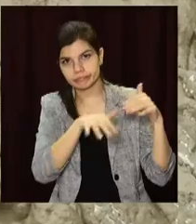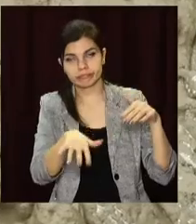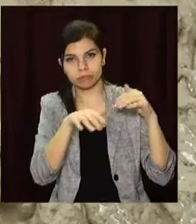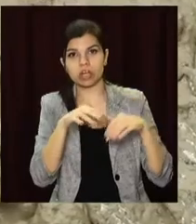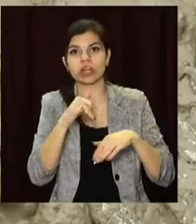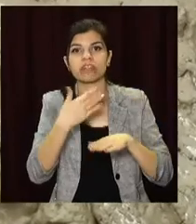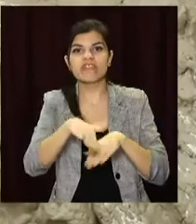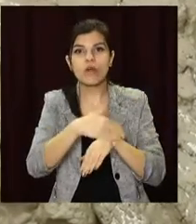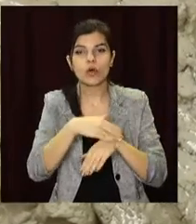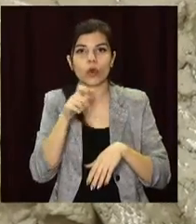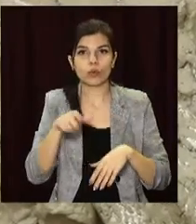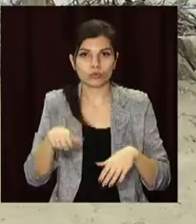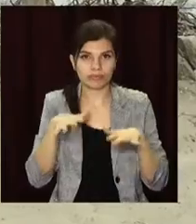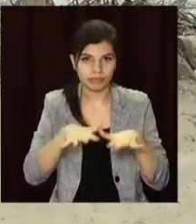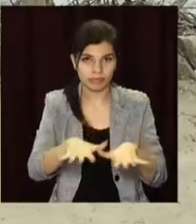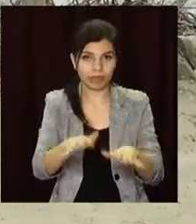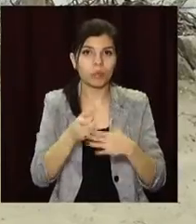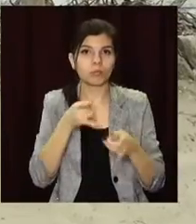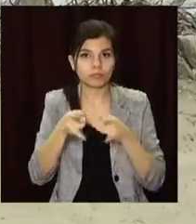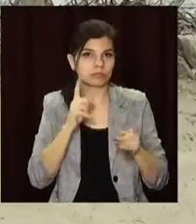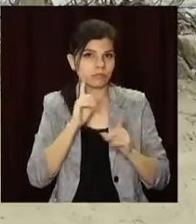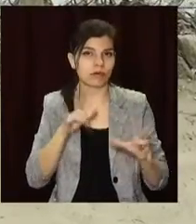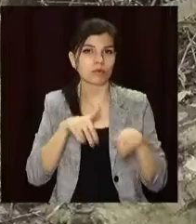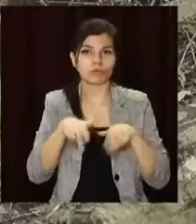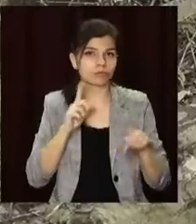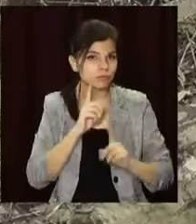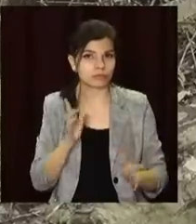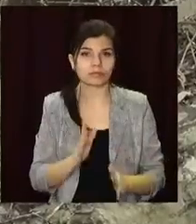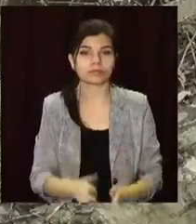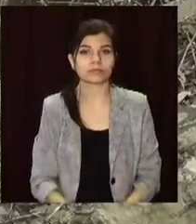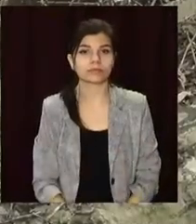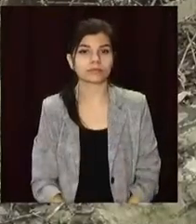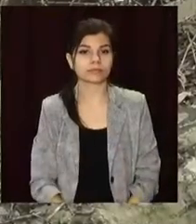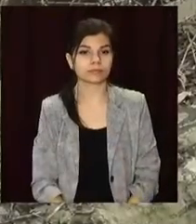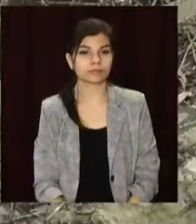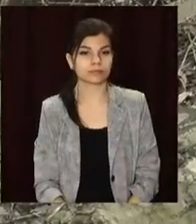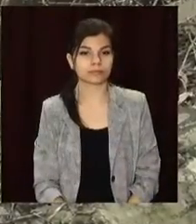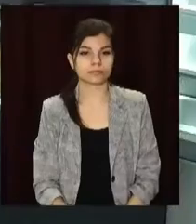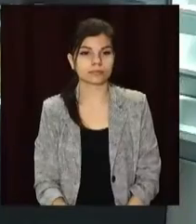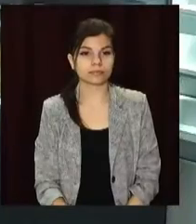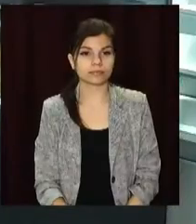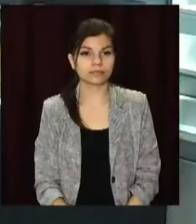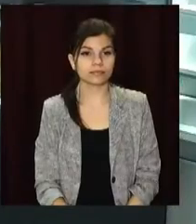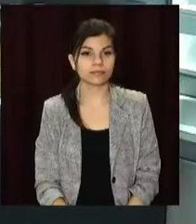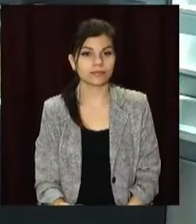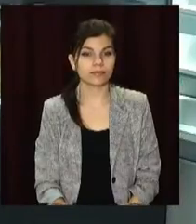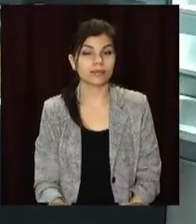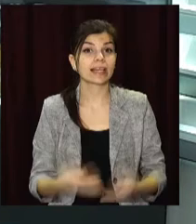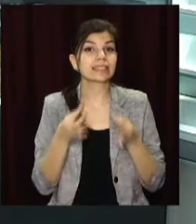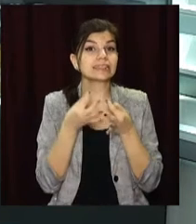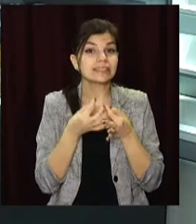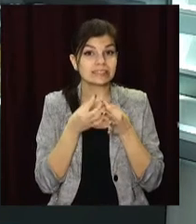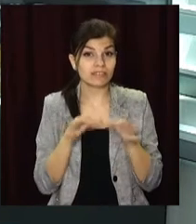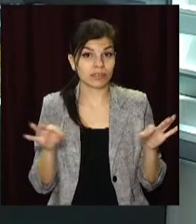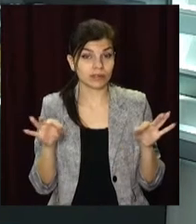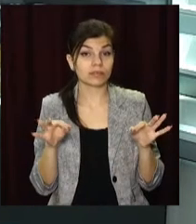людей та на проїжджу частину. В'ячеслав Куліш, Василь Самовар, ОПН-НЮЗ, телеканал «Відкритий». Звільнили з полону.